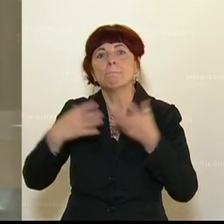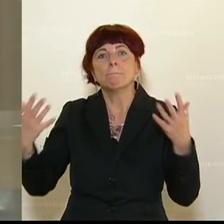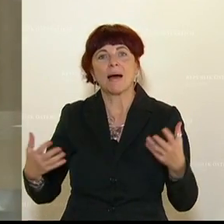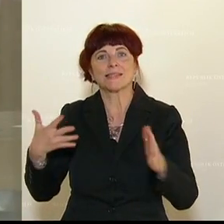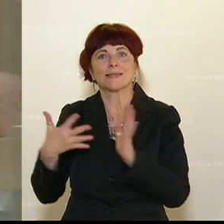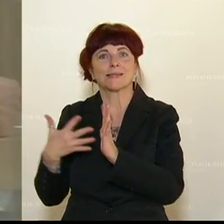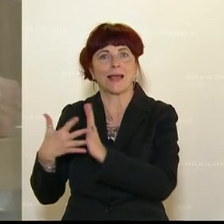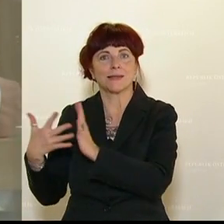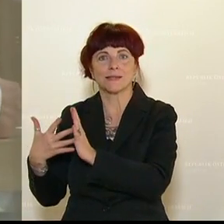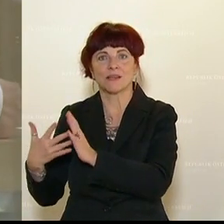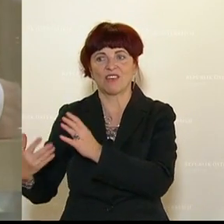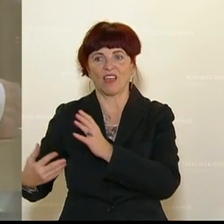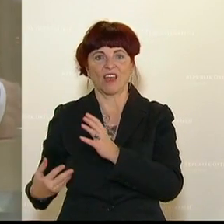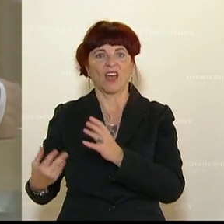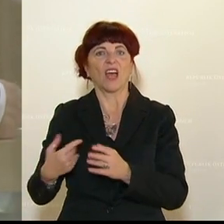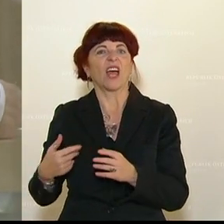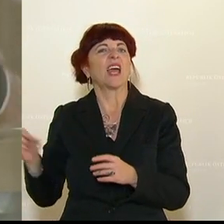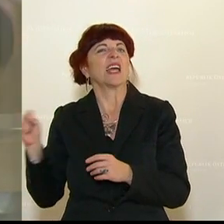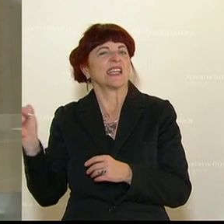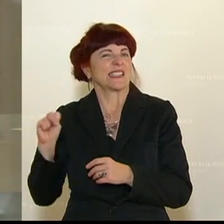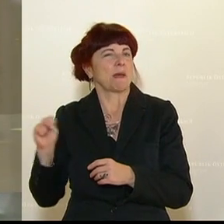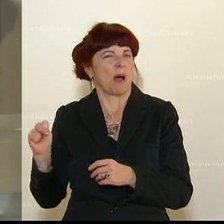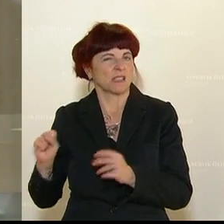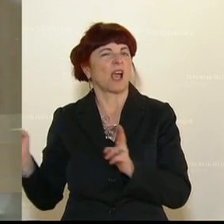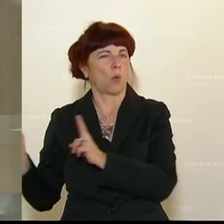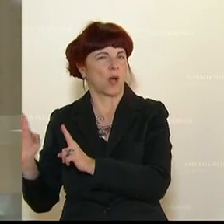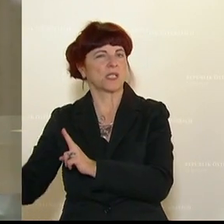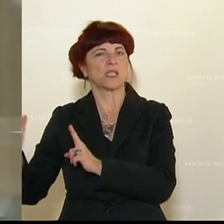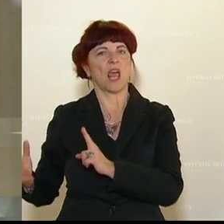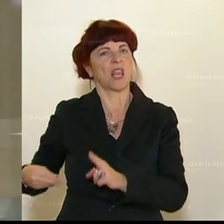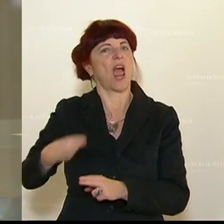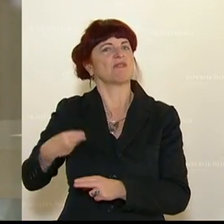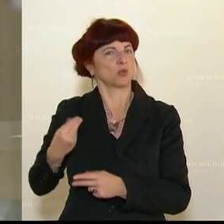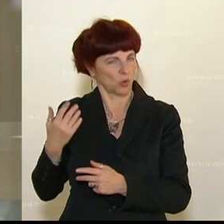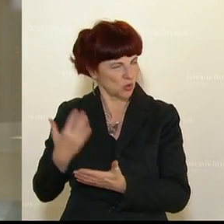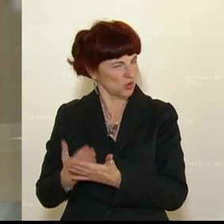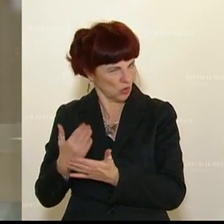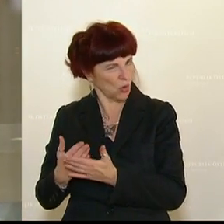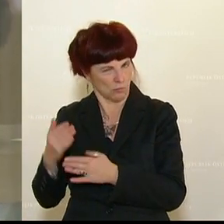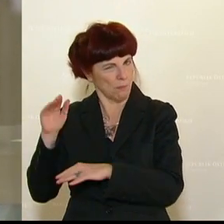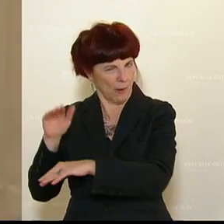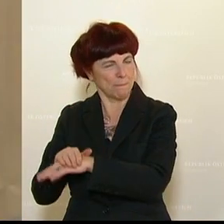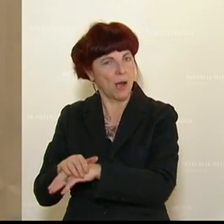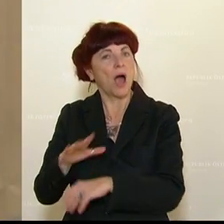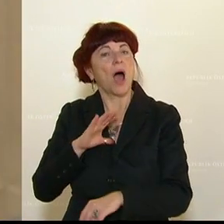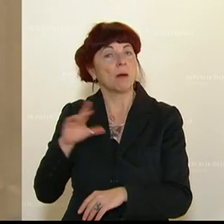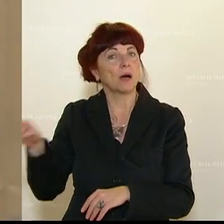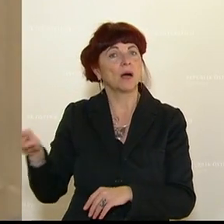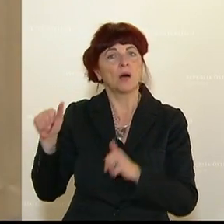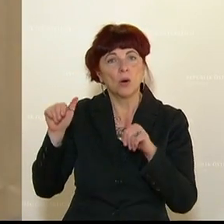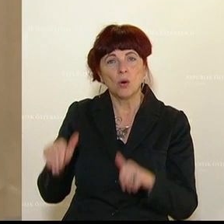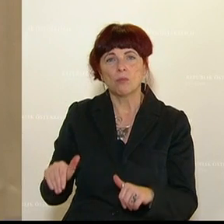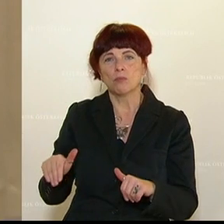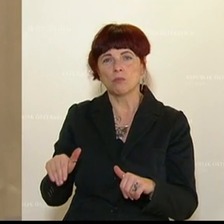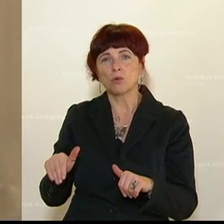alle mit in diese Eifersichteleien von Sebastian Kurz. Und du hättest uns wirklich, glaube ich, parteiübergreifend hier als Partner, wie es darum geht, das